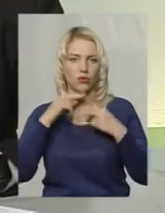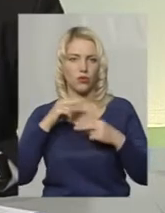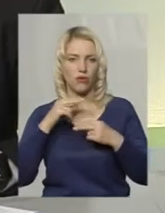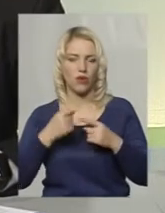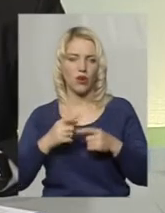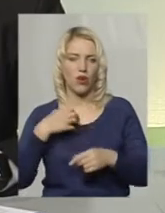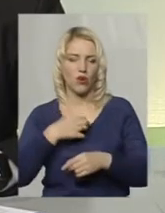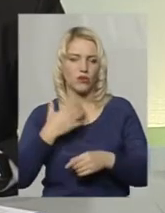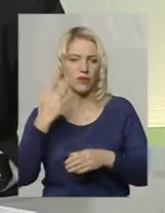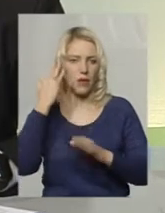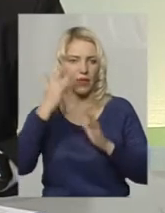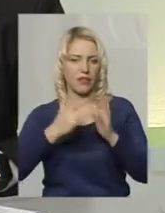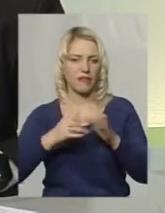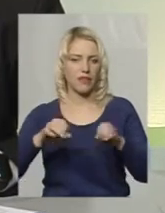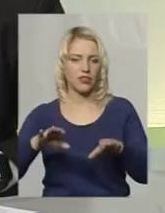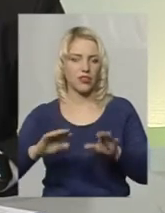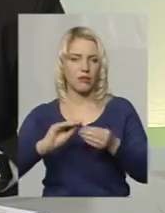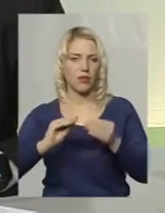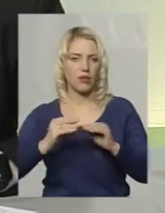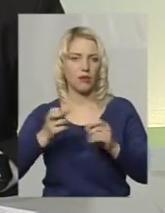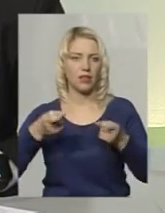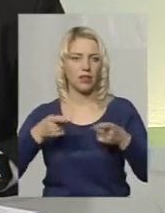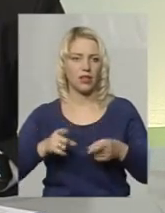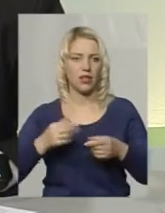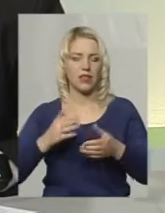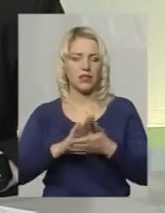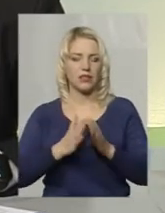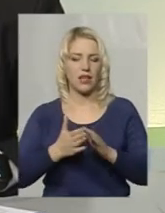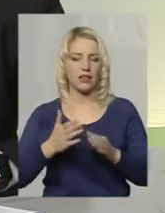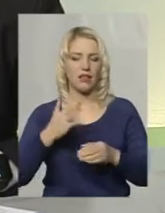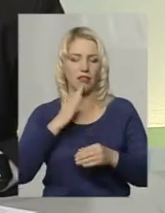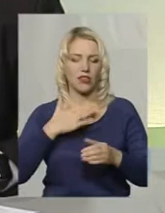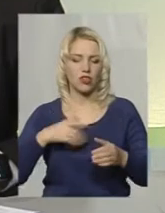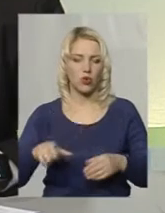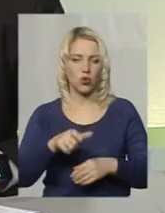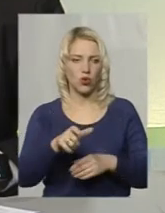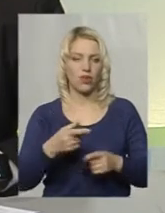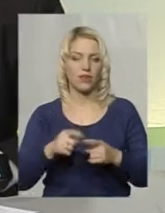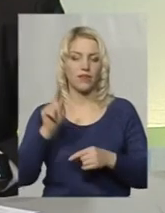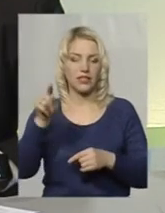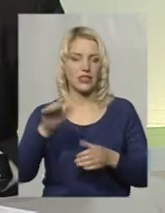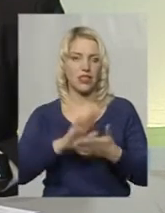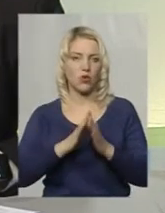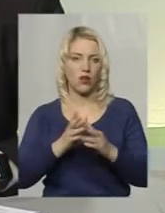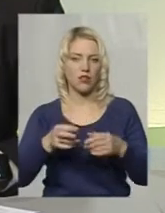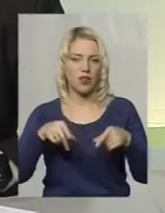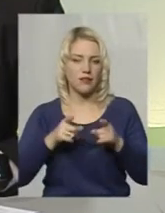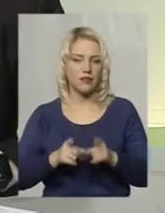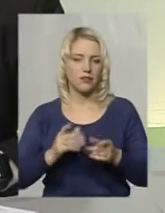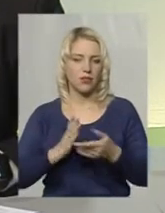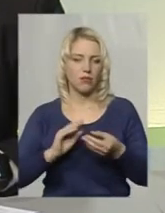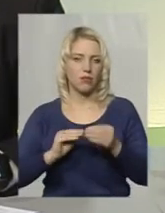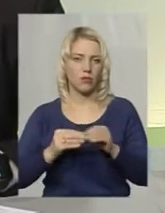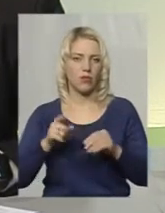Тобто, основна їхня мета – вирішити проблему. І так, дійсно, стан наших торіх у тій ситуації, він дійсно проблематичний. Вони мають право, як будь-який інший